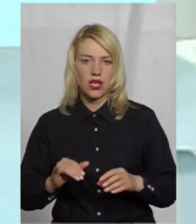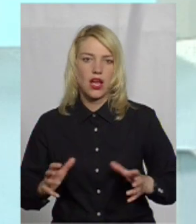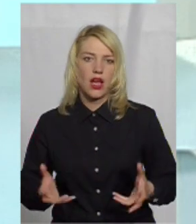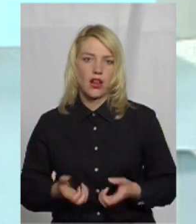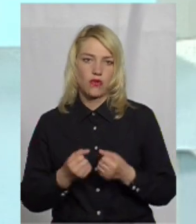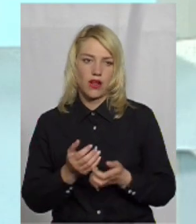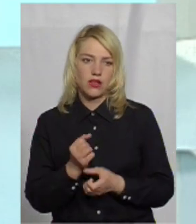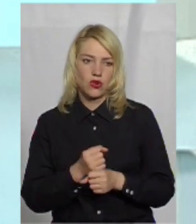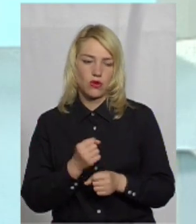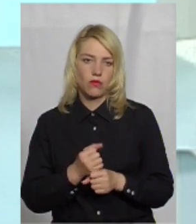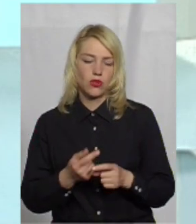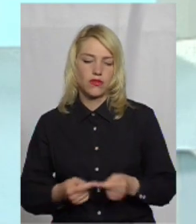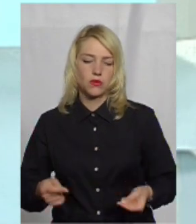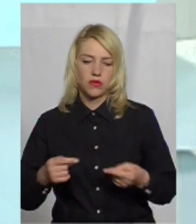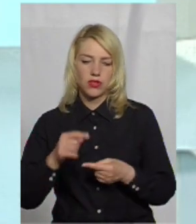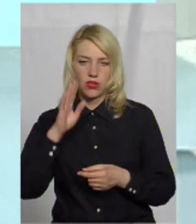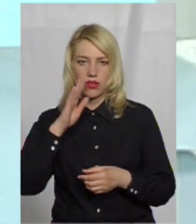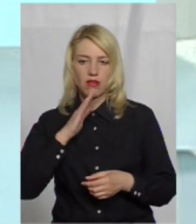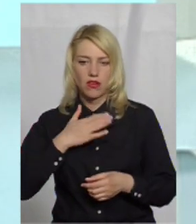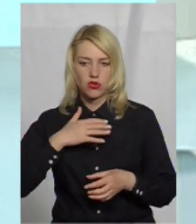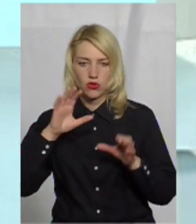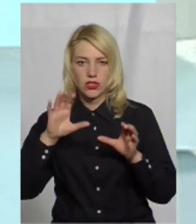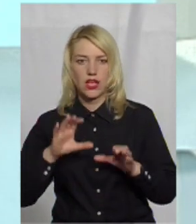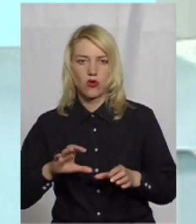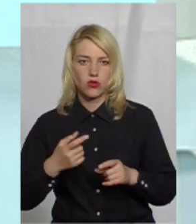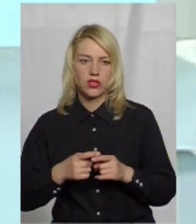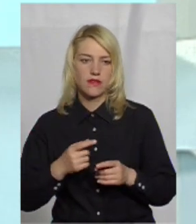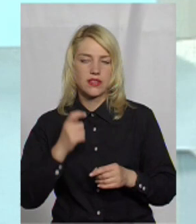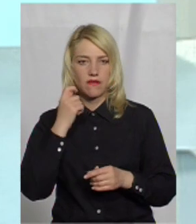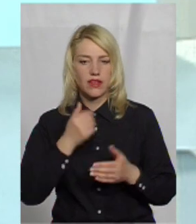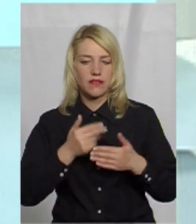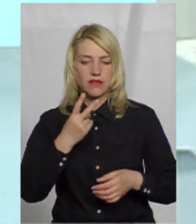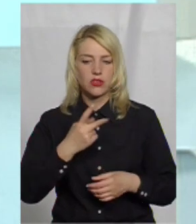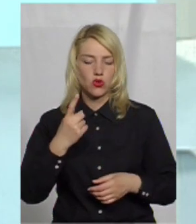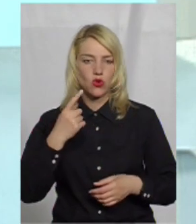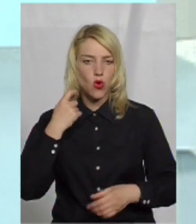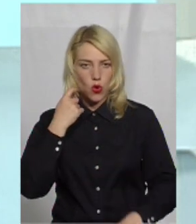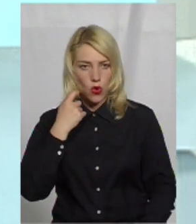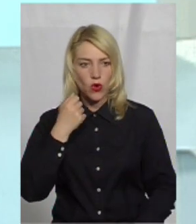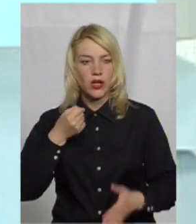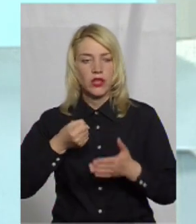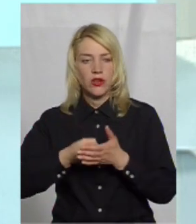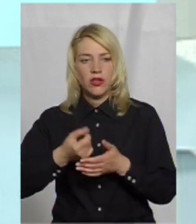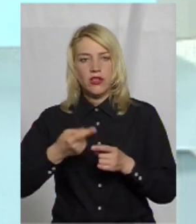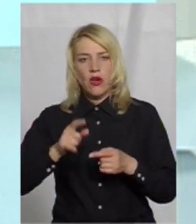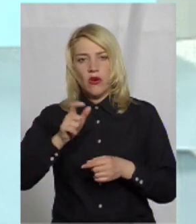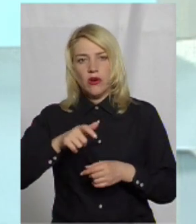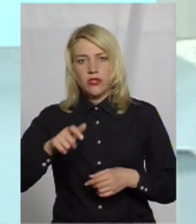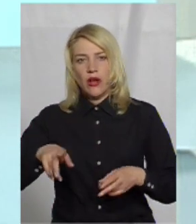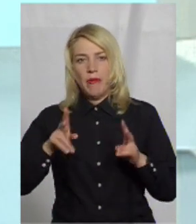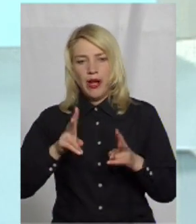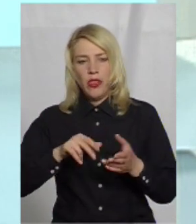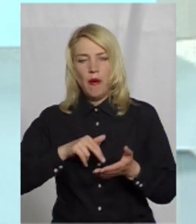роботи, це відповідно до нашого чинного законодавства, вік від 21 року. І ті особи, які